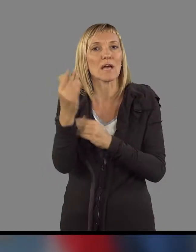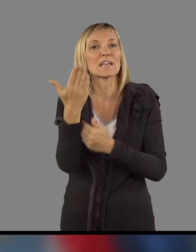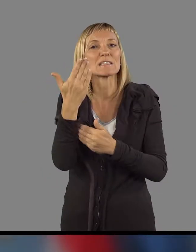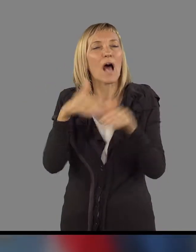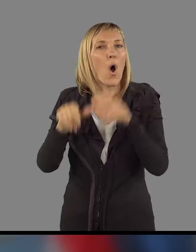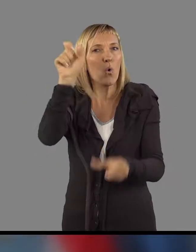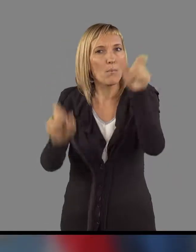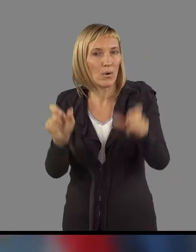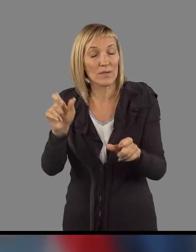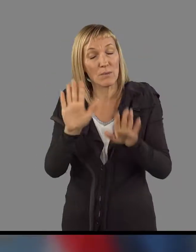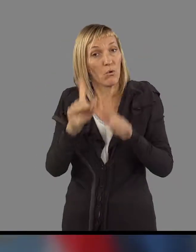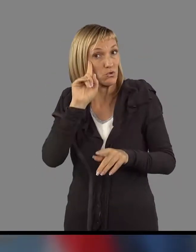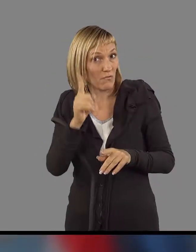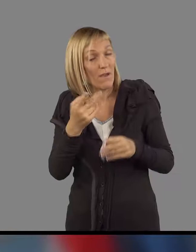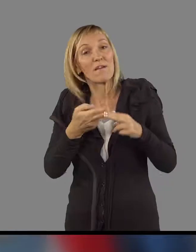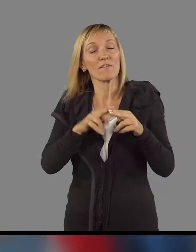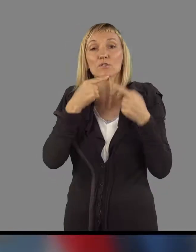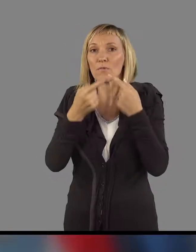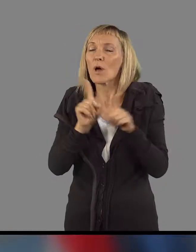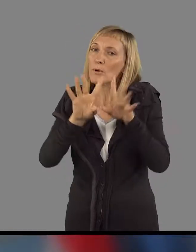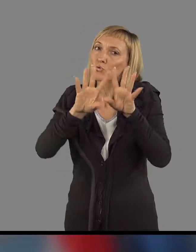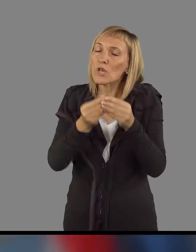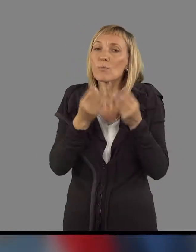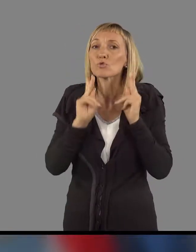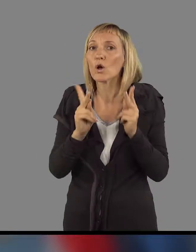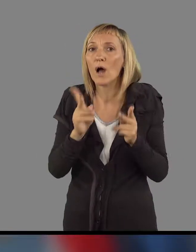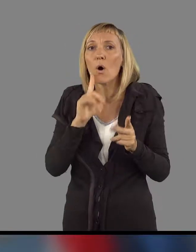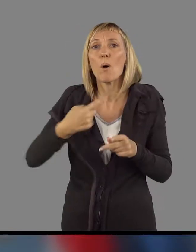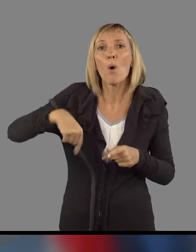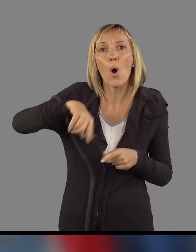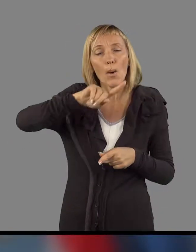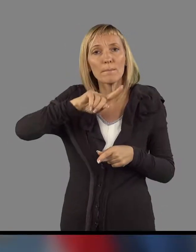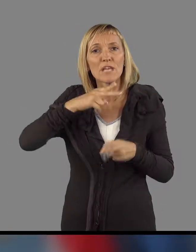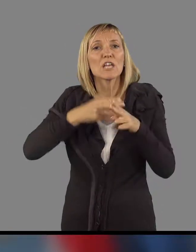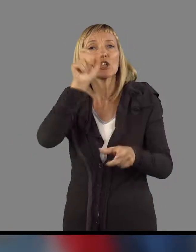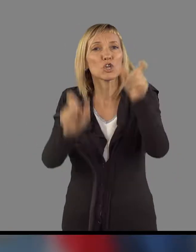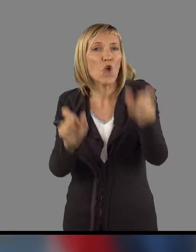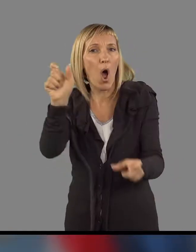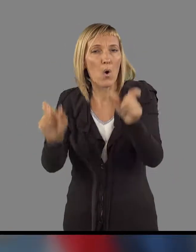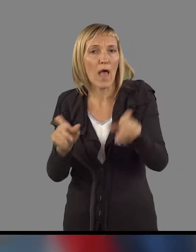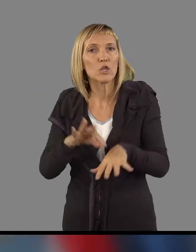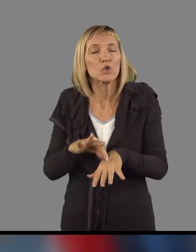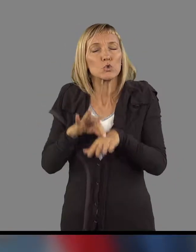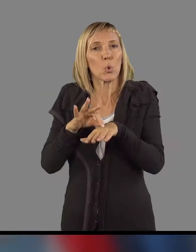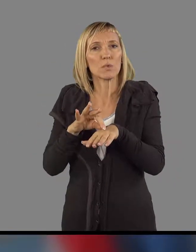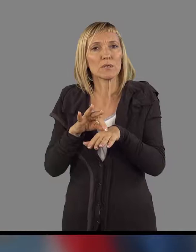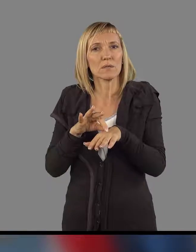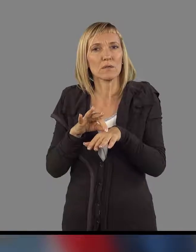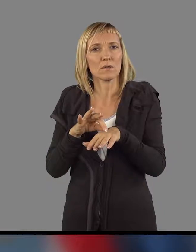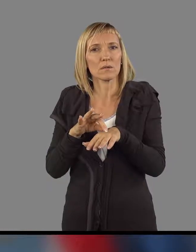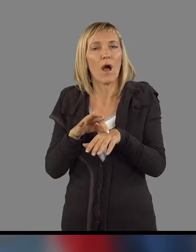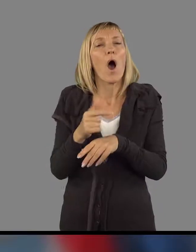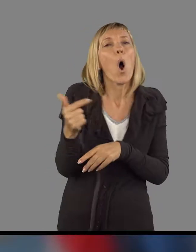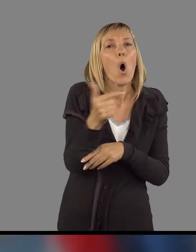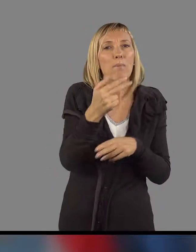Lahko, kaj več veste, poveste o tem, pa nasplošno, če lahko, kako bomo državljani, kako bodo državljani čutili te dva